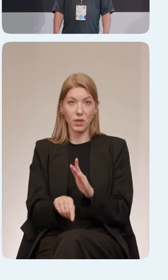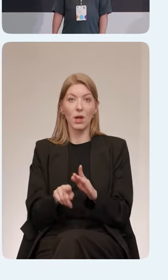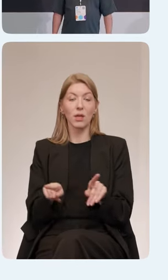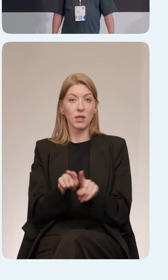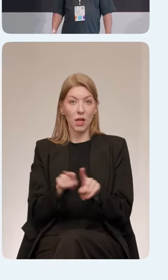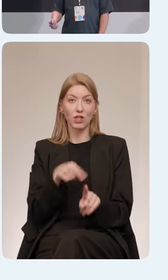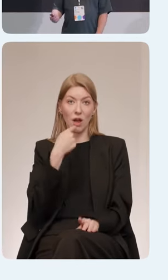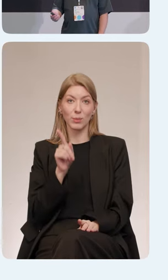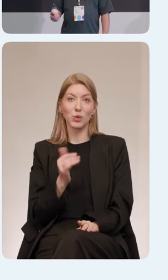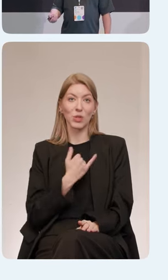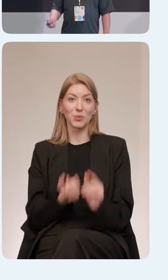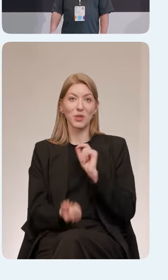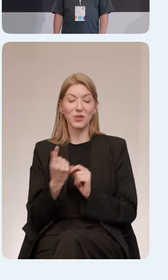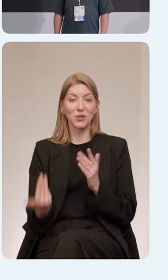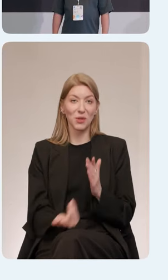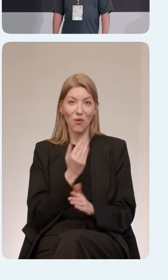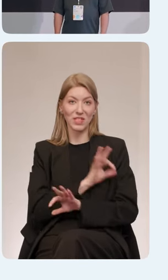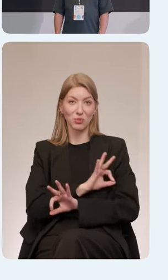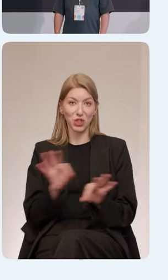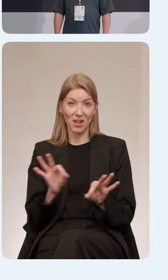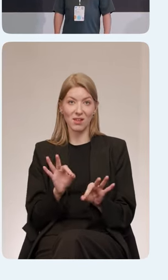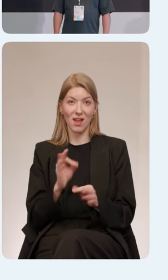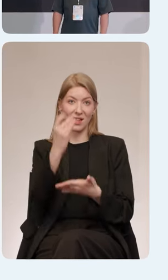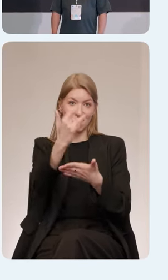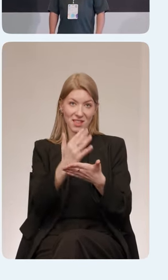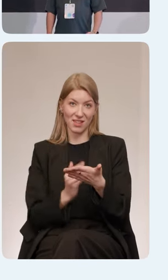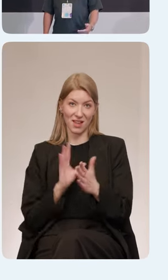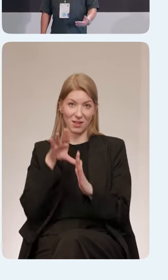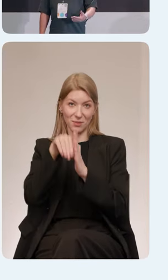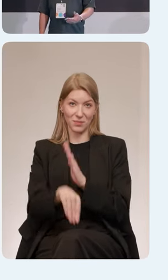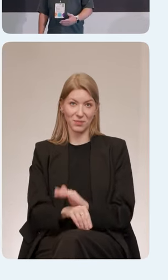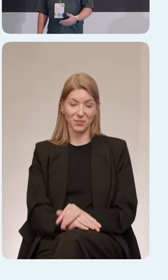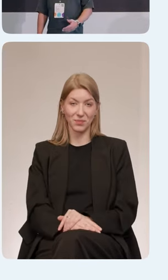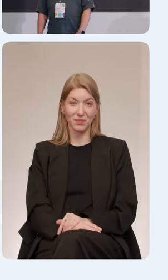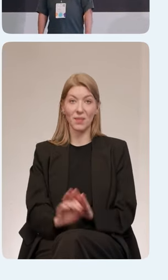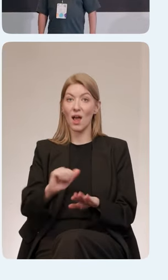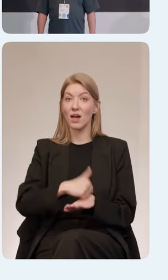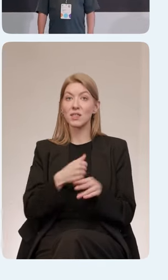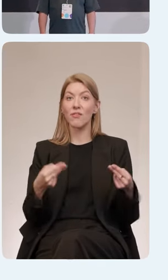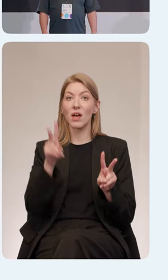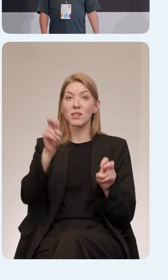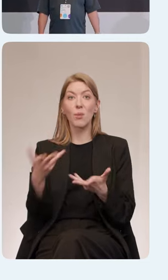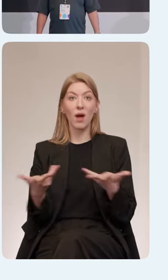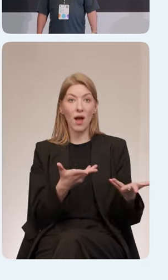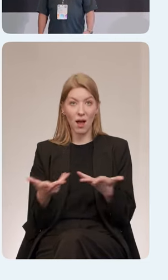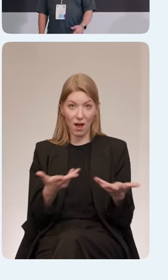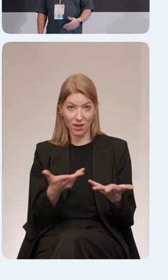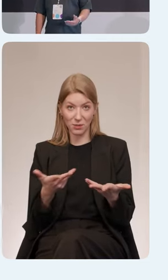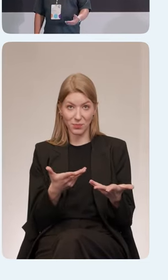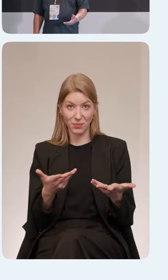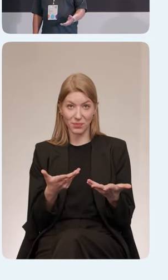появилась новая замечательная статья. Ну и, собственно, основная тема, с которой меня попросили сегодня